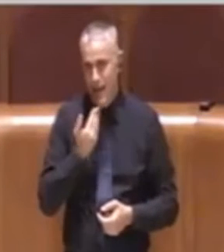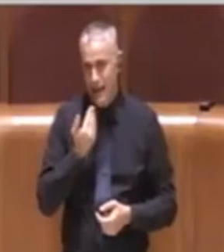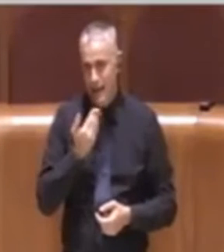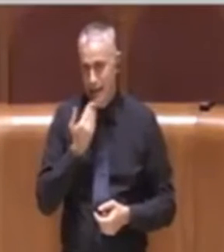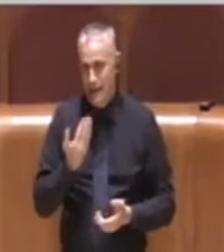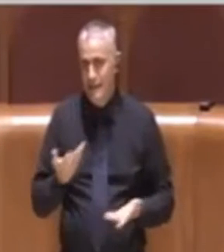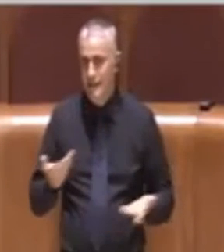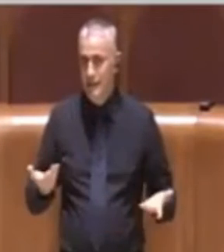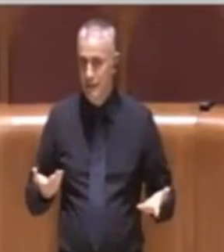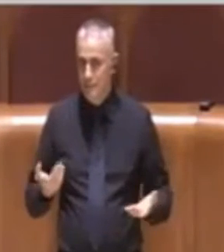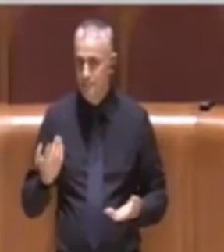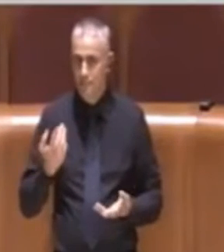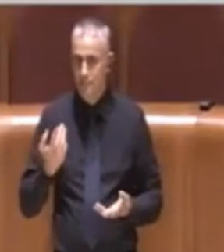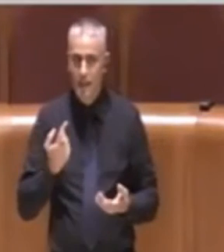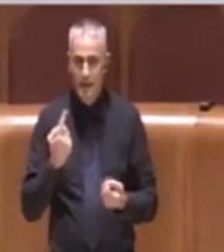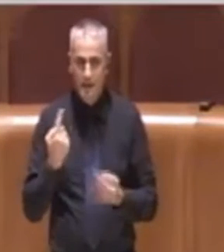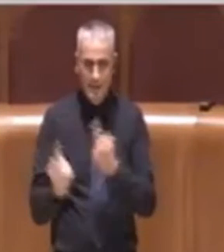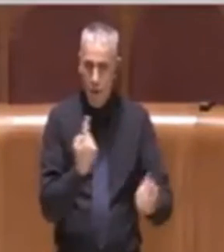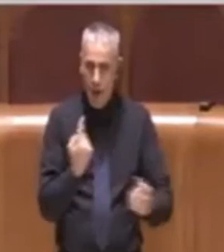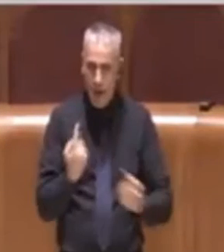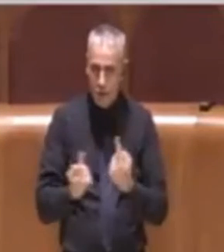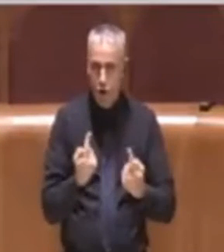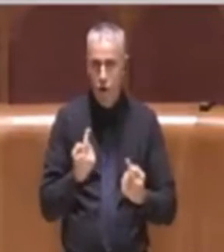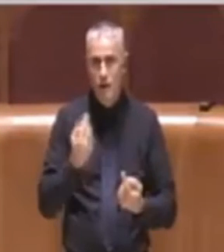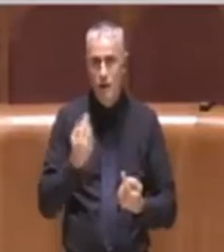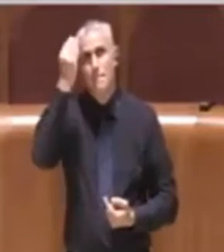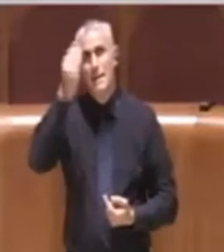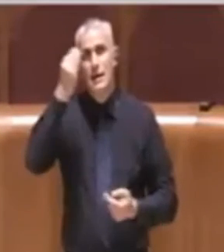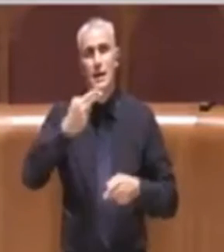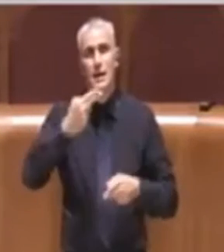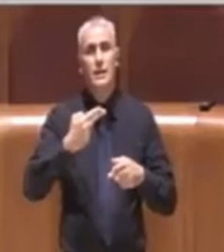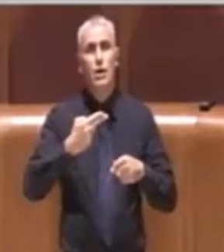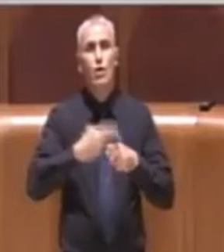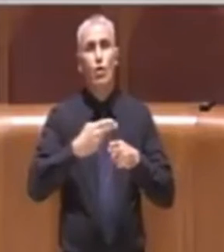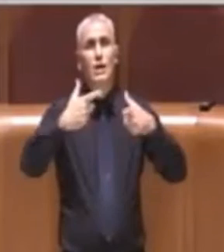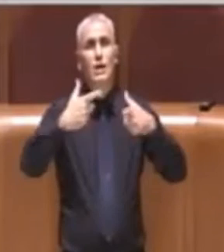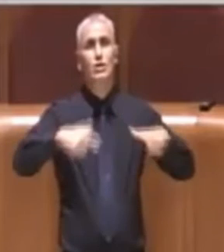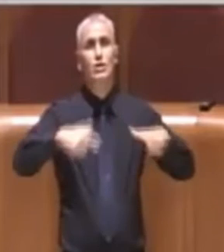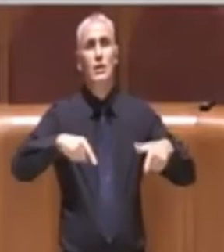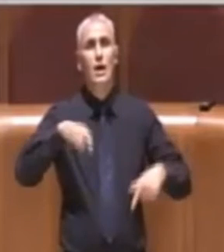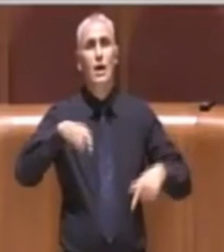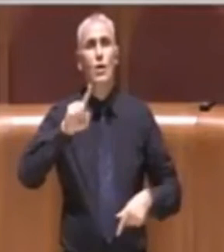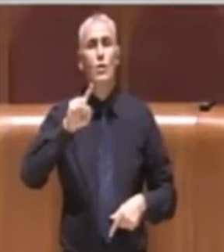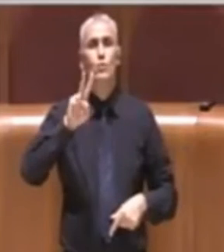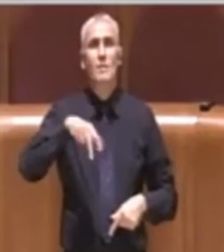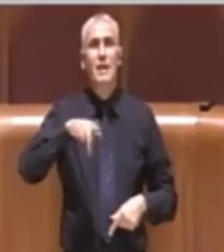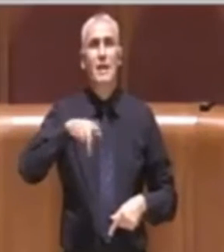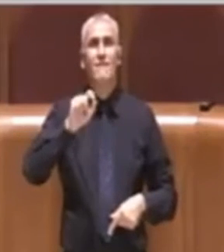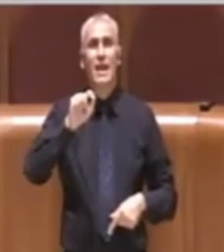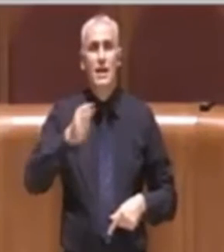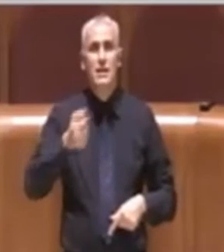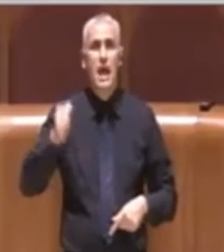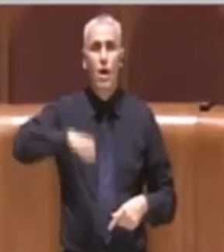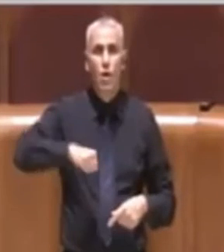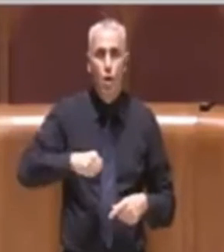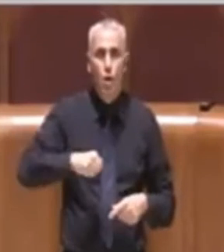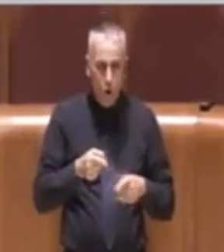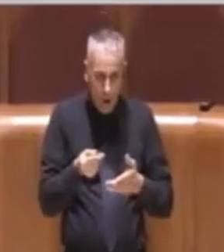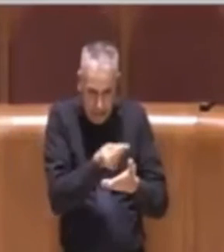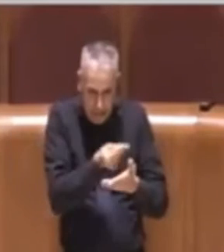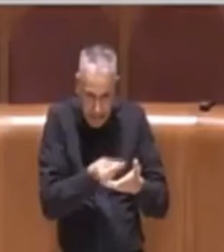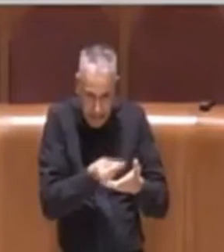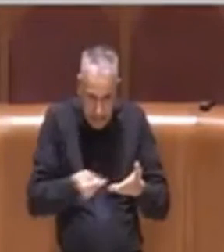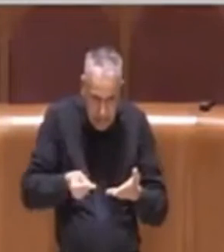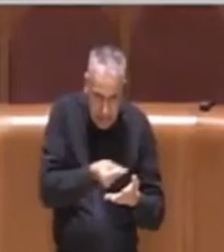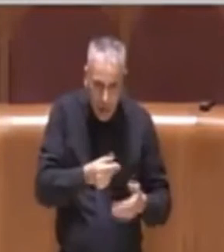Questa storia di pensare che la città di Roma nel 2020 debba essere ancora disegnata esclusivamente ad uso e